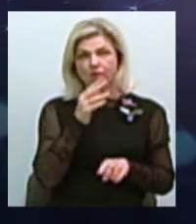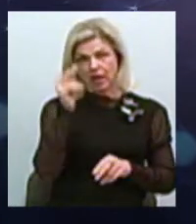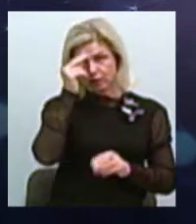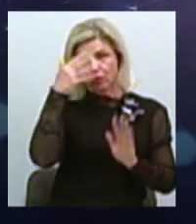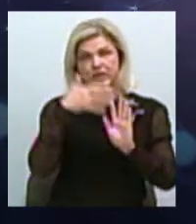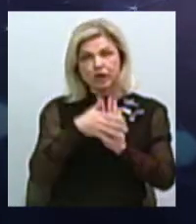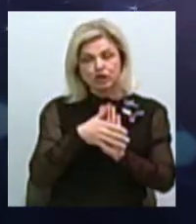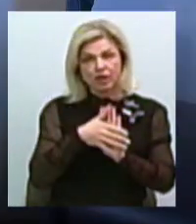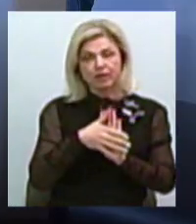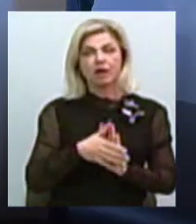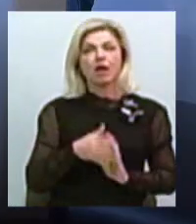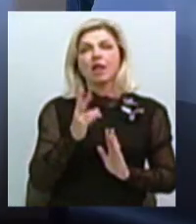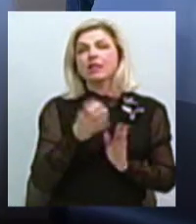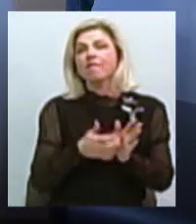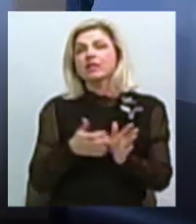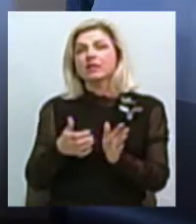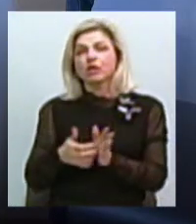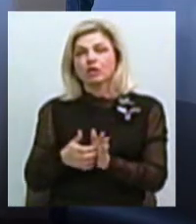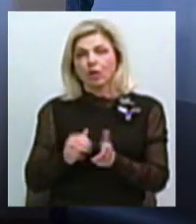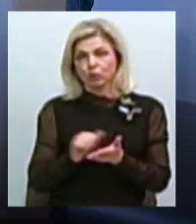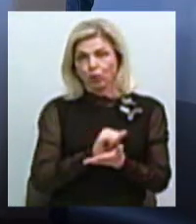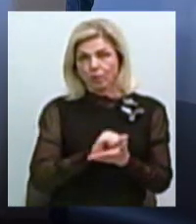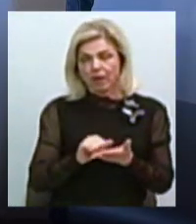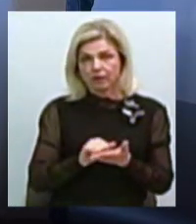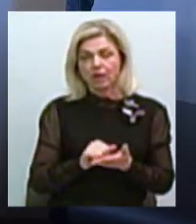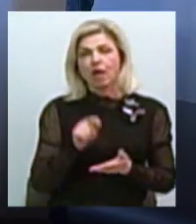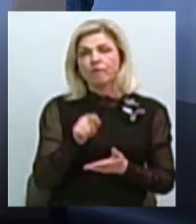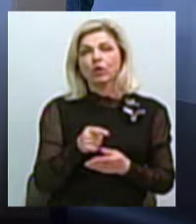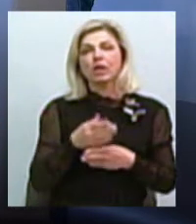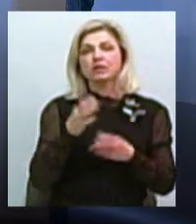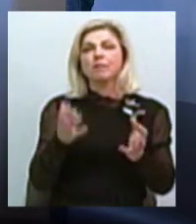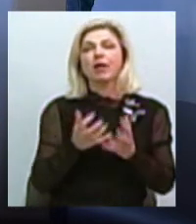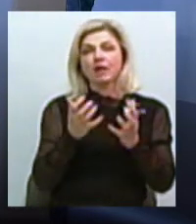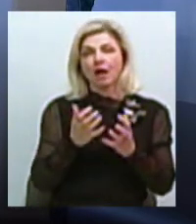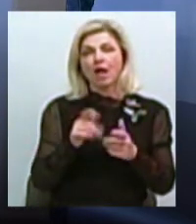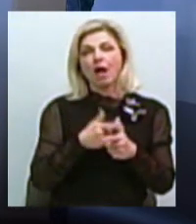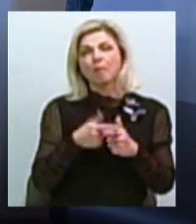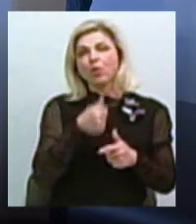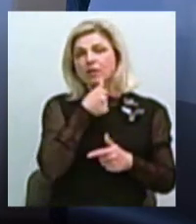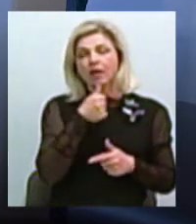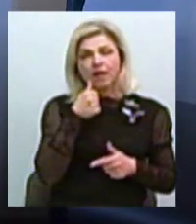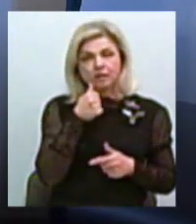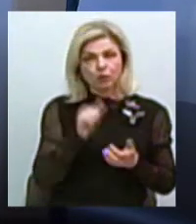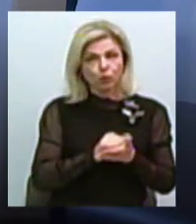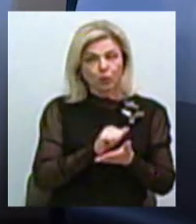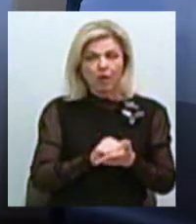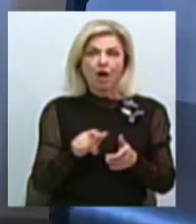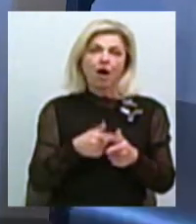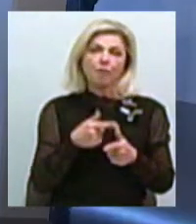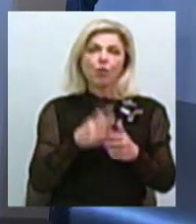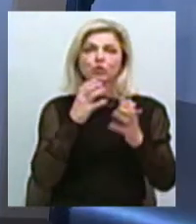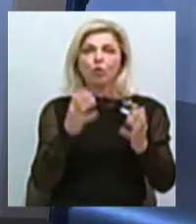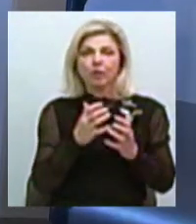не вистачає документів. Документів. Вони зберігаються або засекречені, або зберігаються в